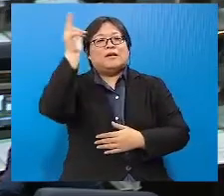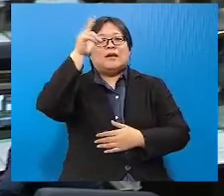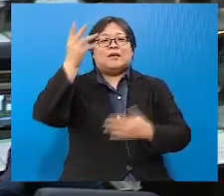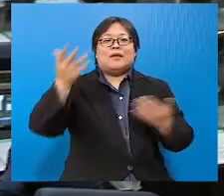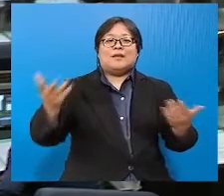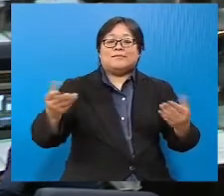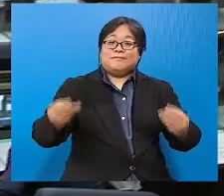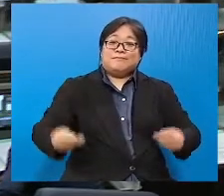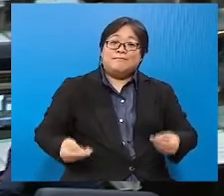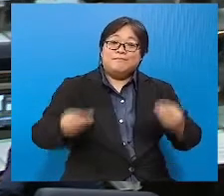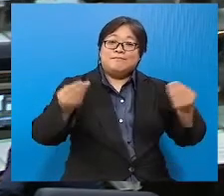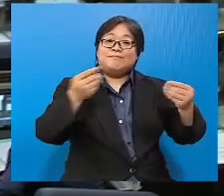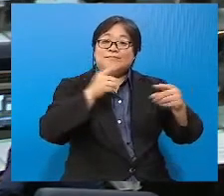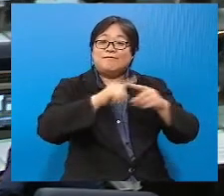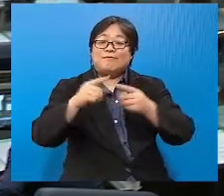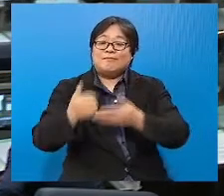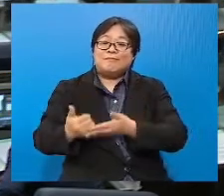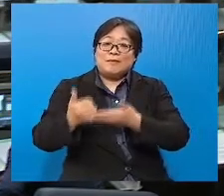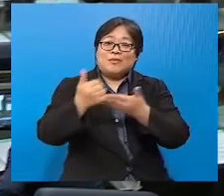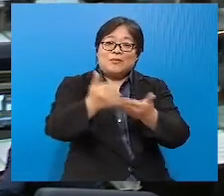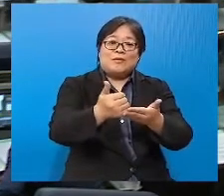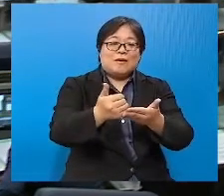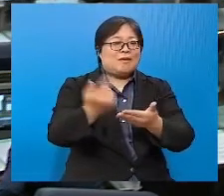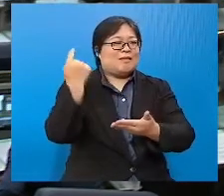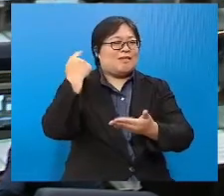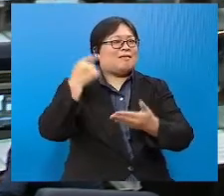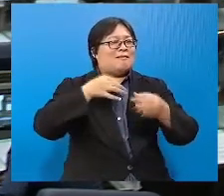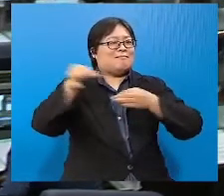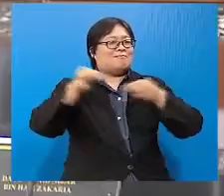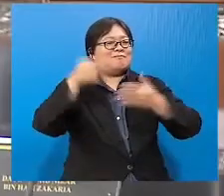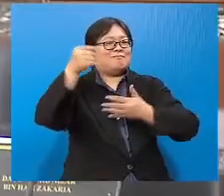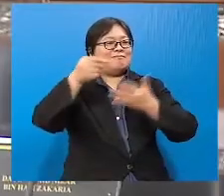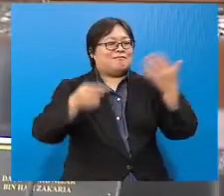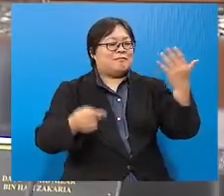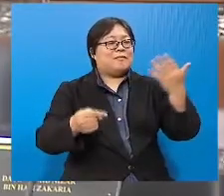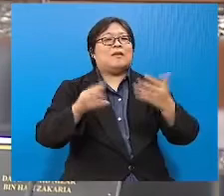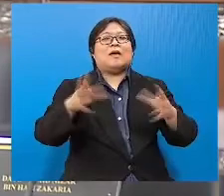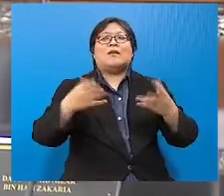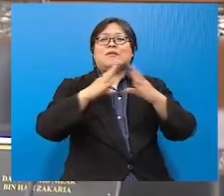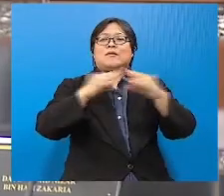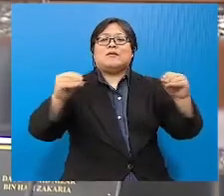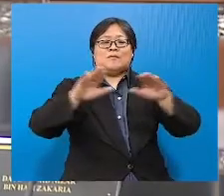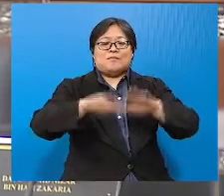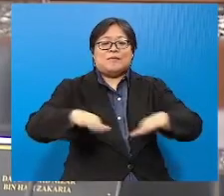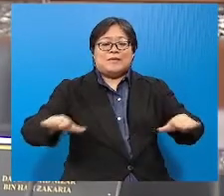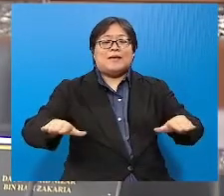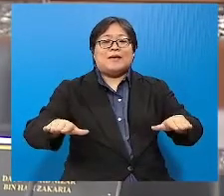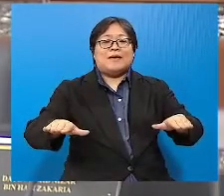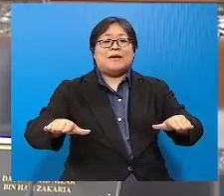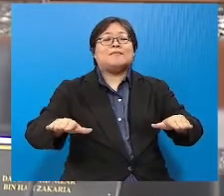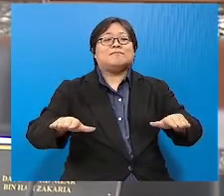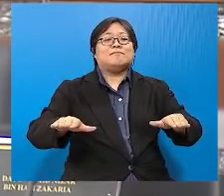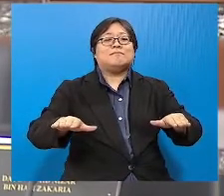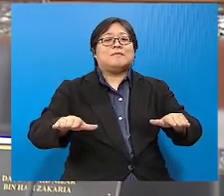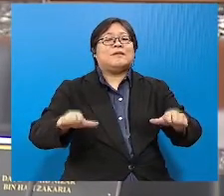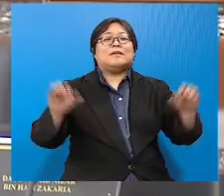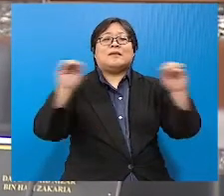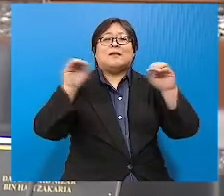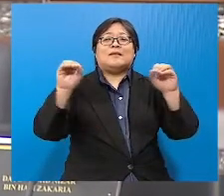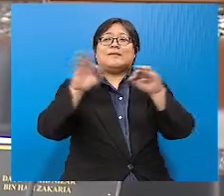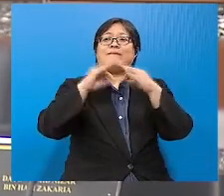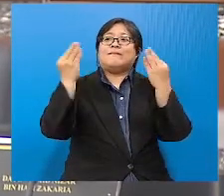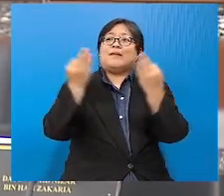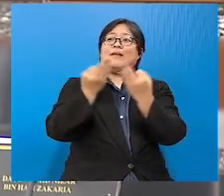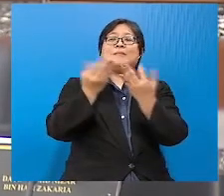memberikan pelbagai bantuan seperti mana yang kita dengar tergedi dan menangani golongan kanak-kanak yang telah kehilangan tempat berteduh